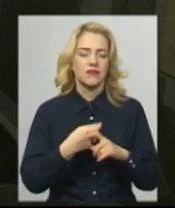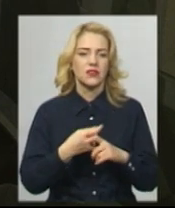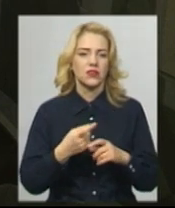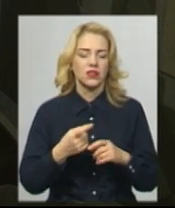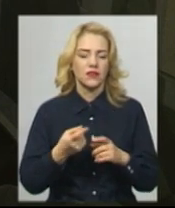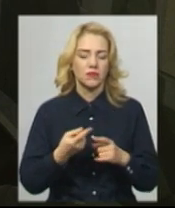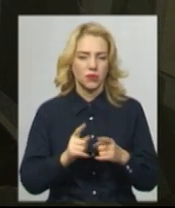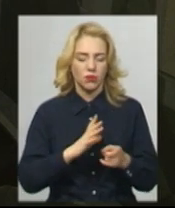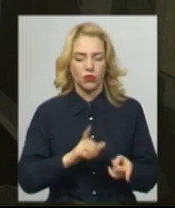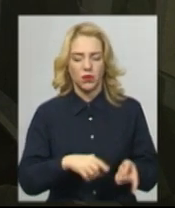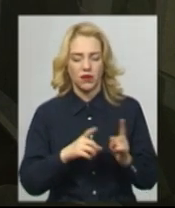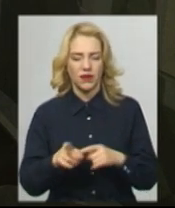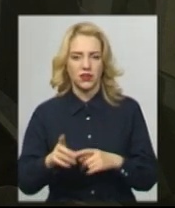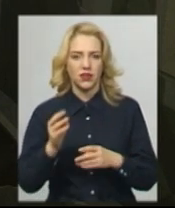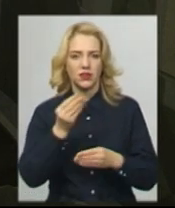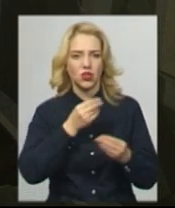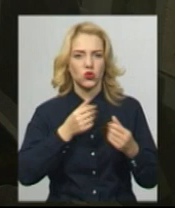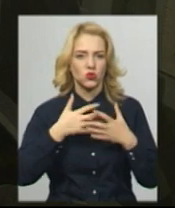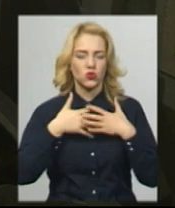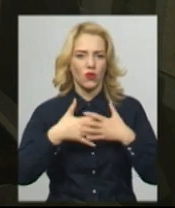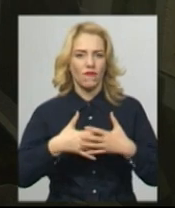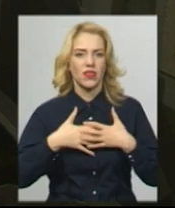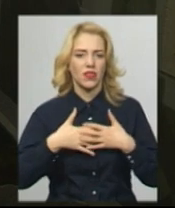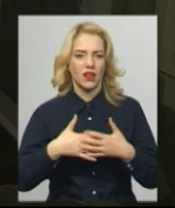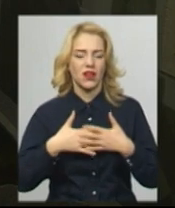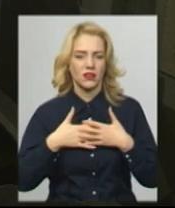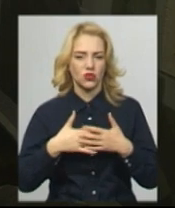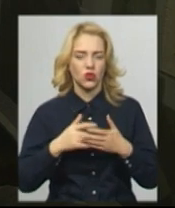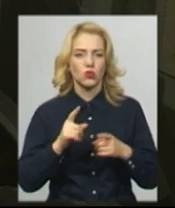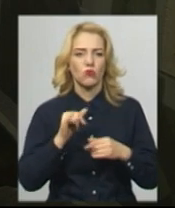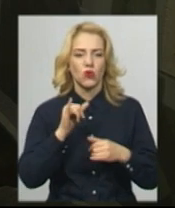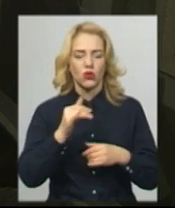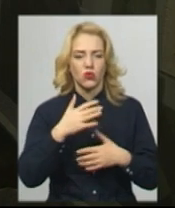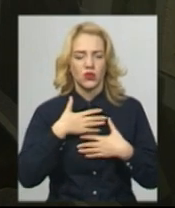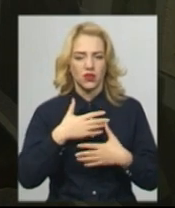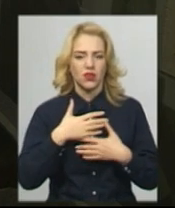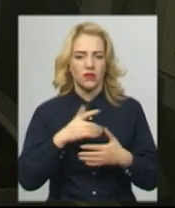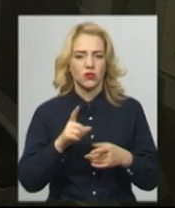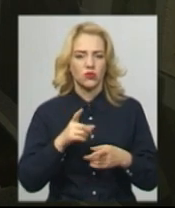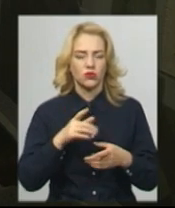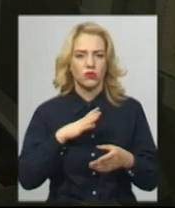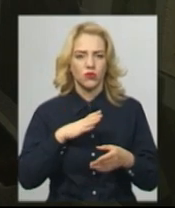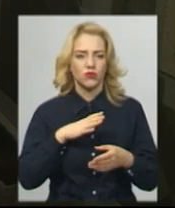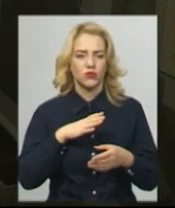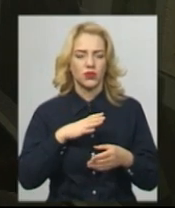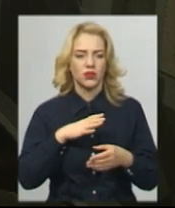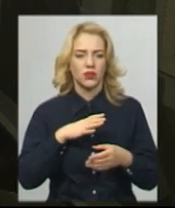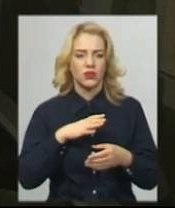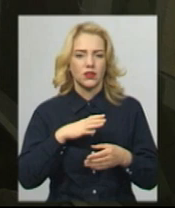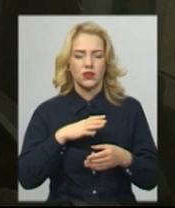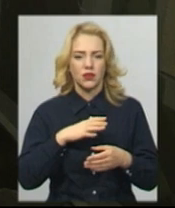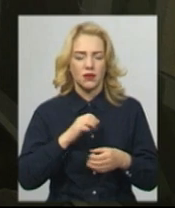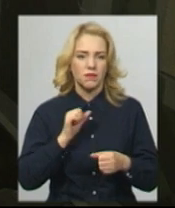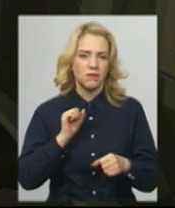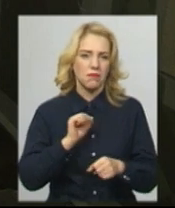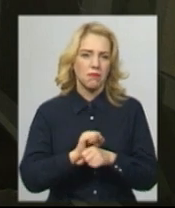на штучну вентиляцію легень. Тобто дихав, чого погано, тому що наступив параліч діафрагми. На